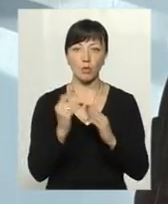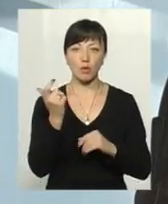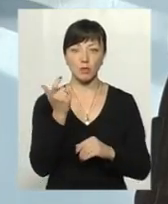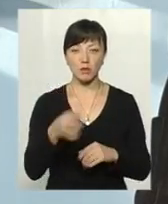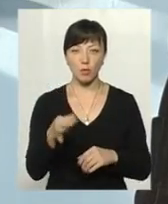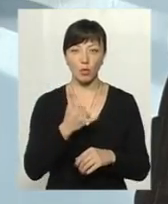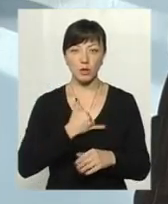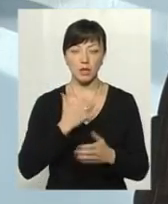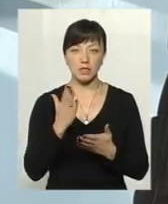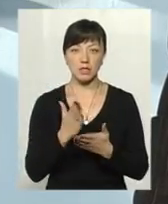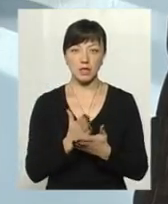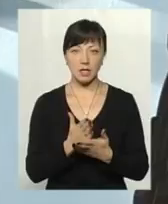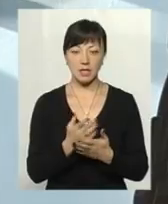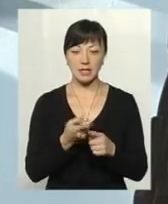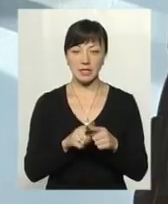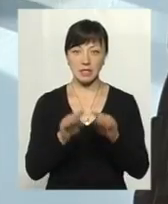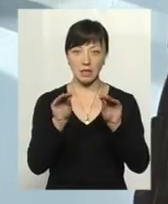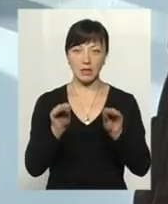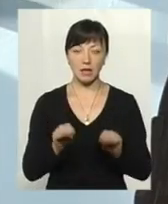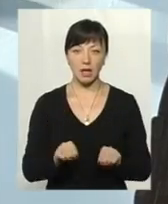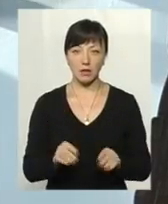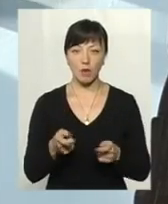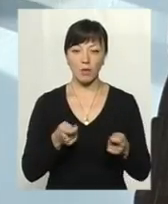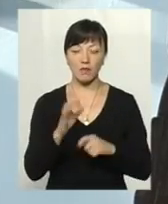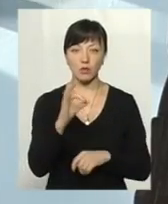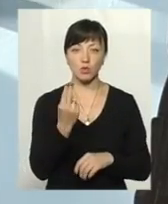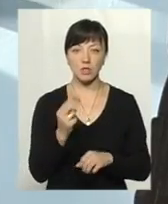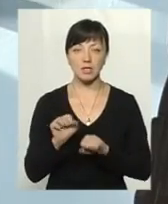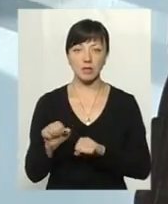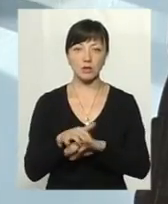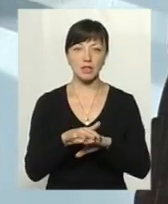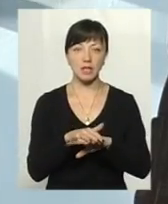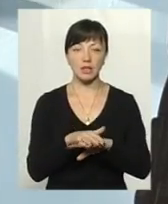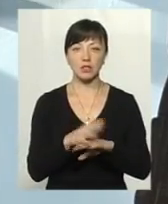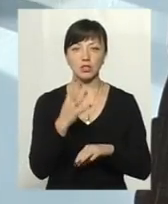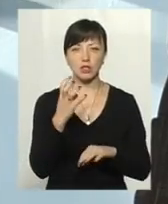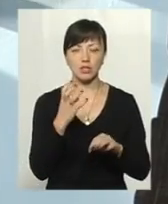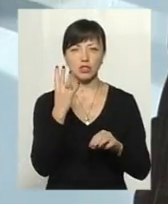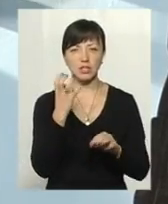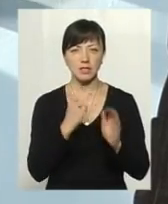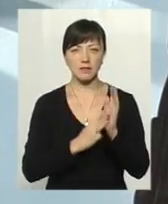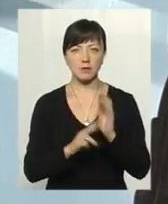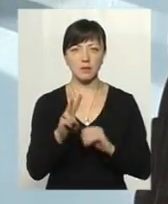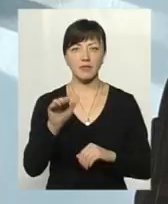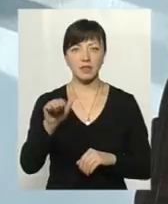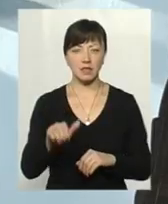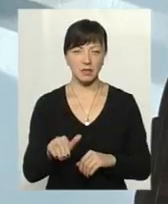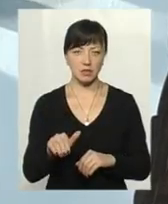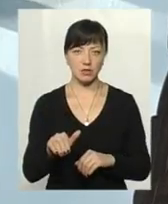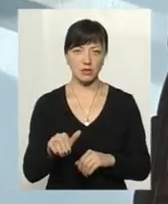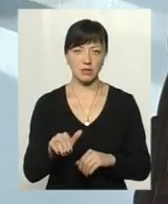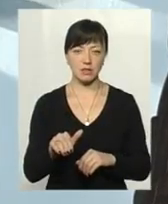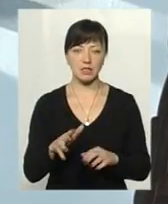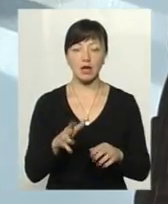області, а в нас їх є, за даними наших управліннях соціального захисту населення, 482 тисячі домогосподарств.